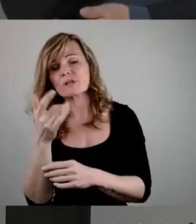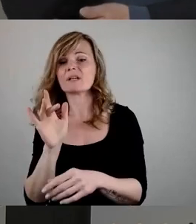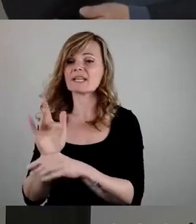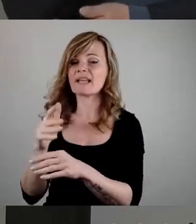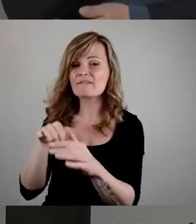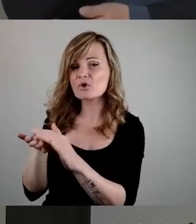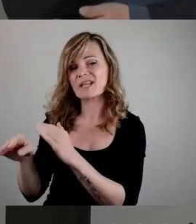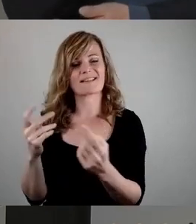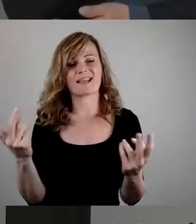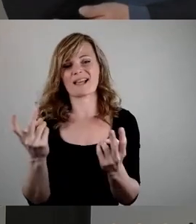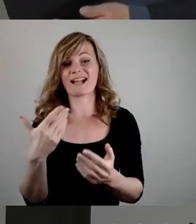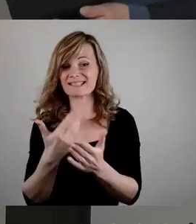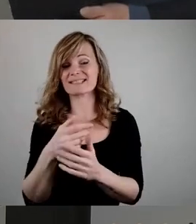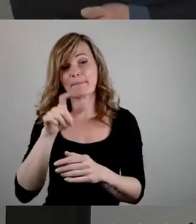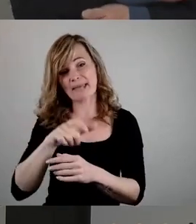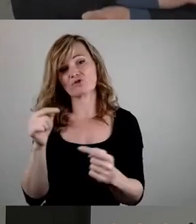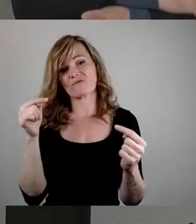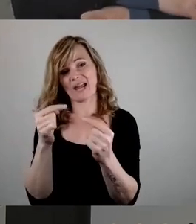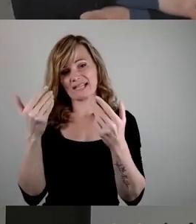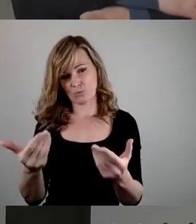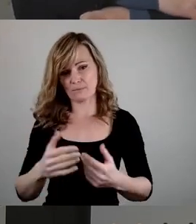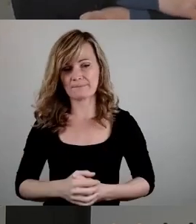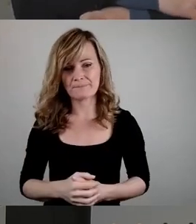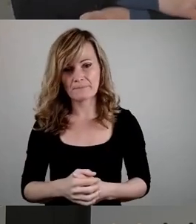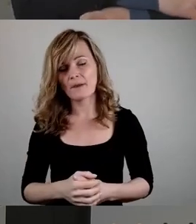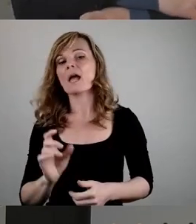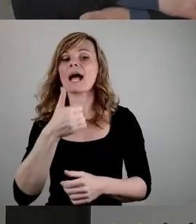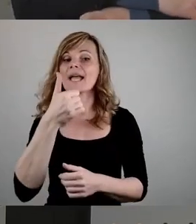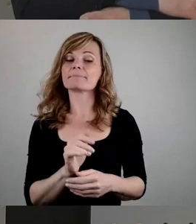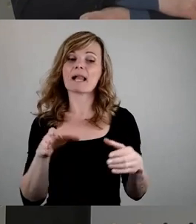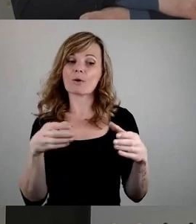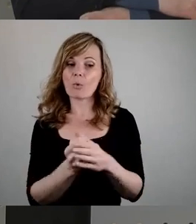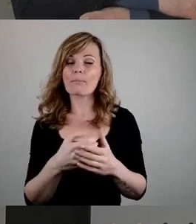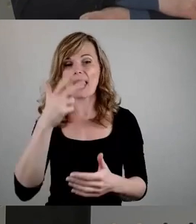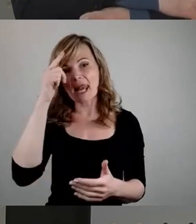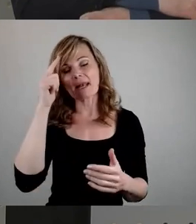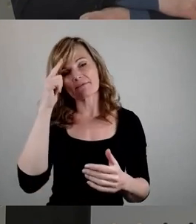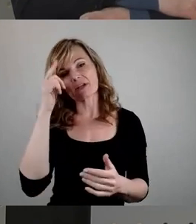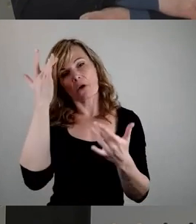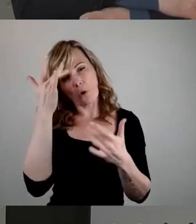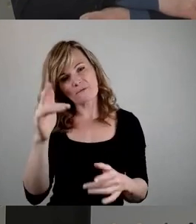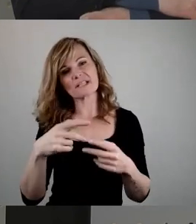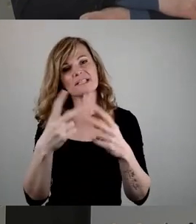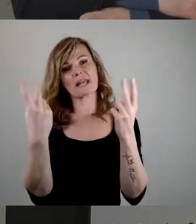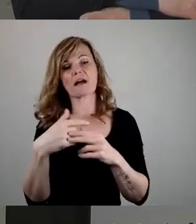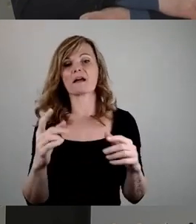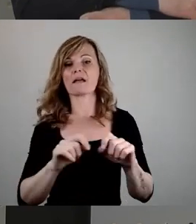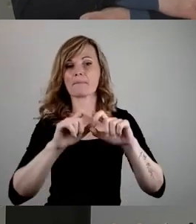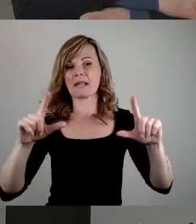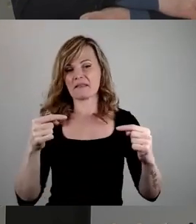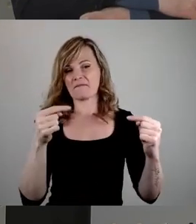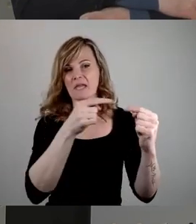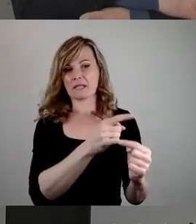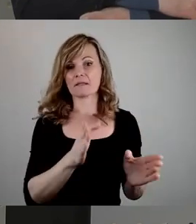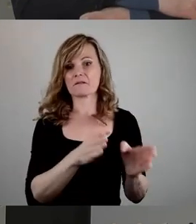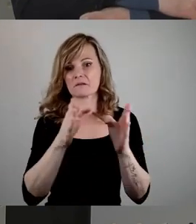dass es Menschenfeindlichkeit ist. Hat man erst mal die eine Gruppe zum legitimen Feindbild entmenschlicht, macht man vor der andere nicht halt.